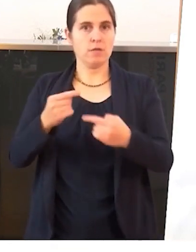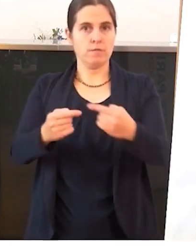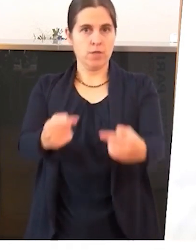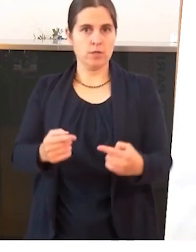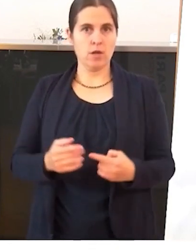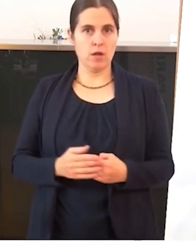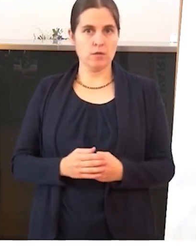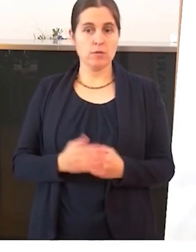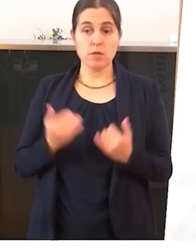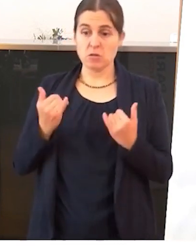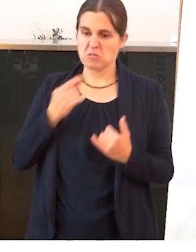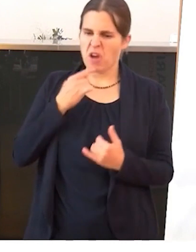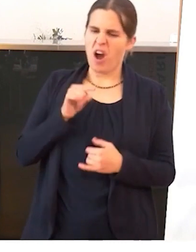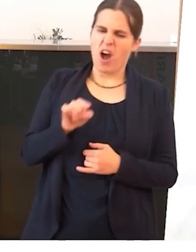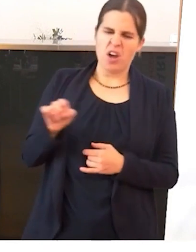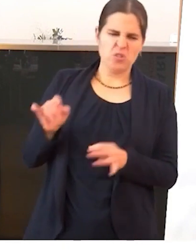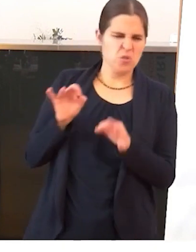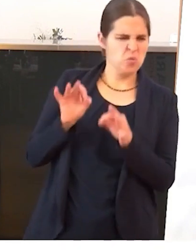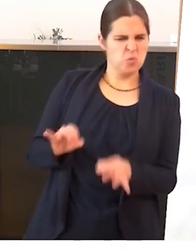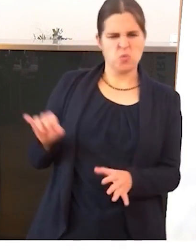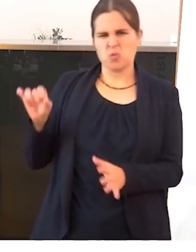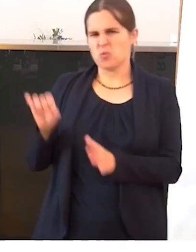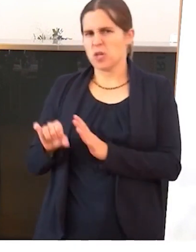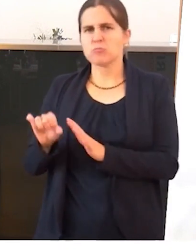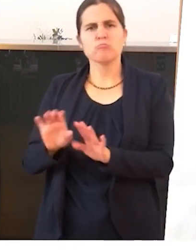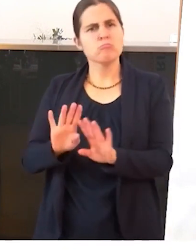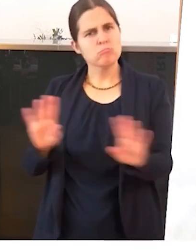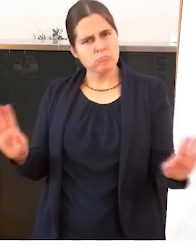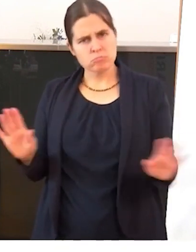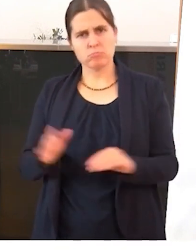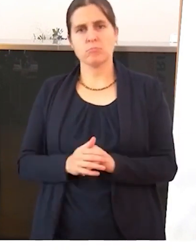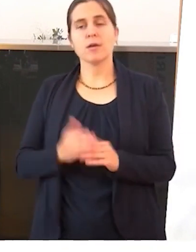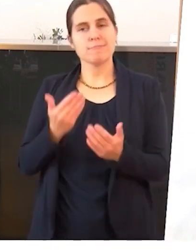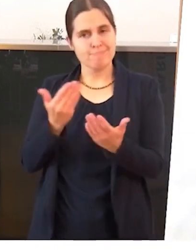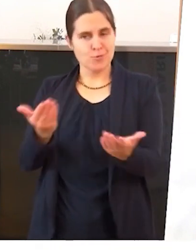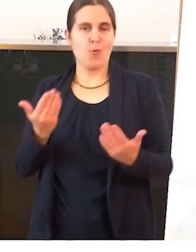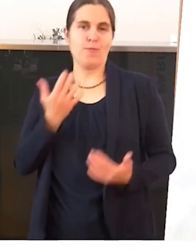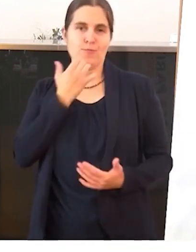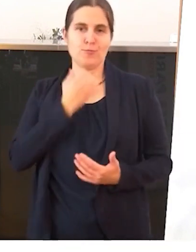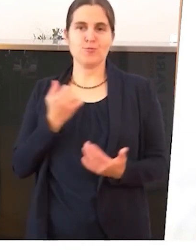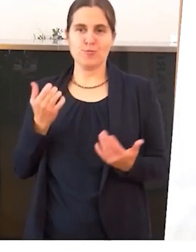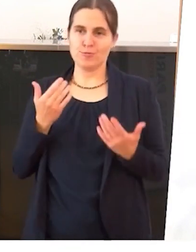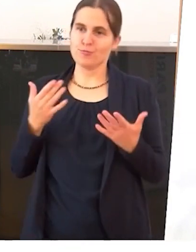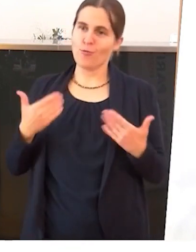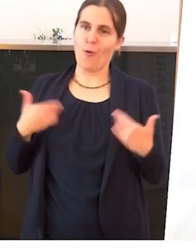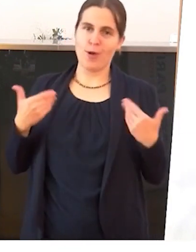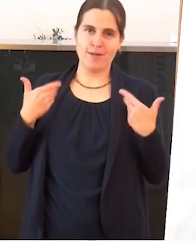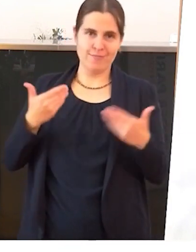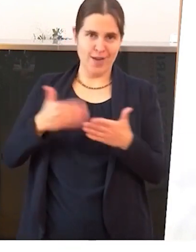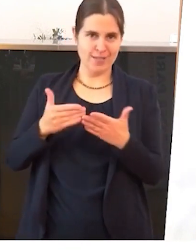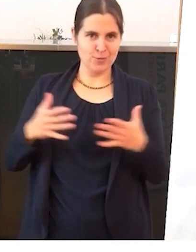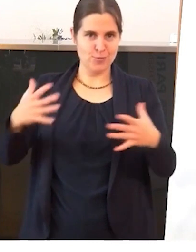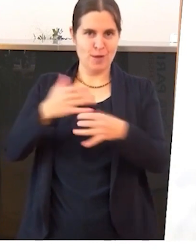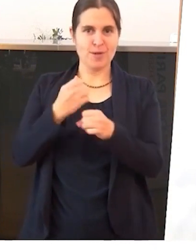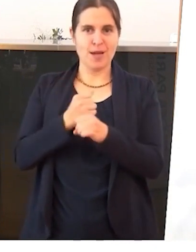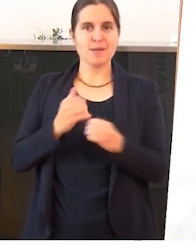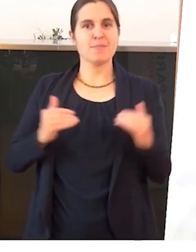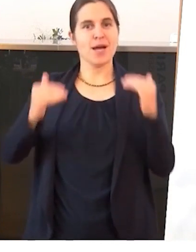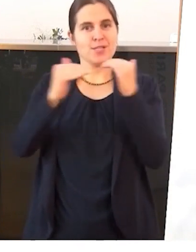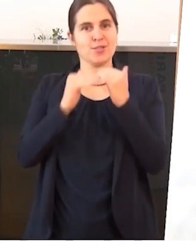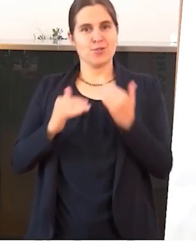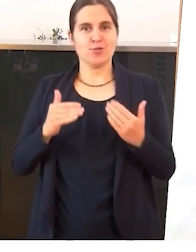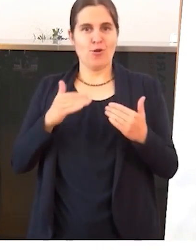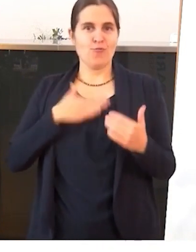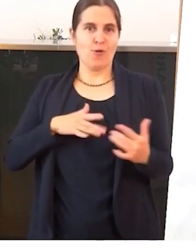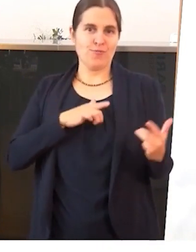sollten. In diesem Sinne freue ich mich auf die weitere Zusammenarbeit mit dem Paritätischen Wohlfahrtsverband, denn ich habe bis jetzt eigentlich immer die